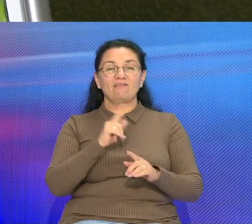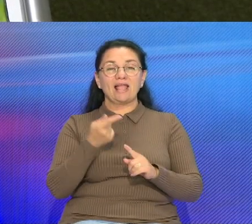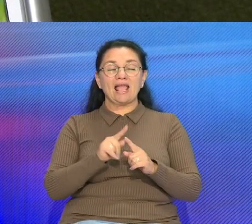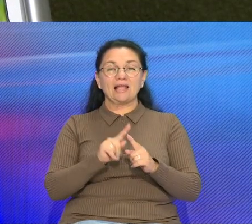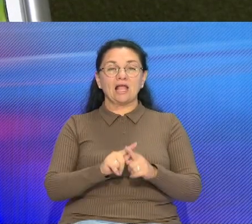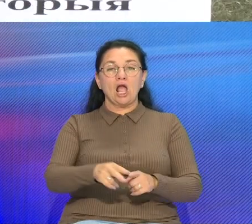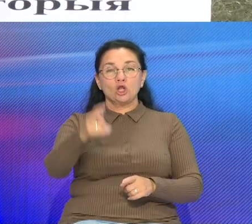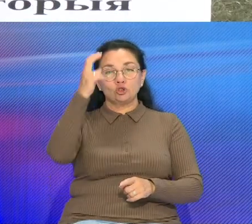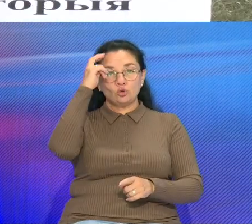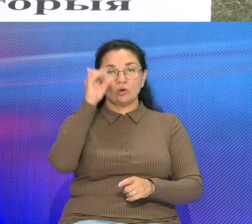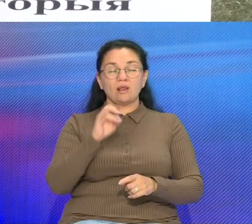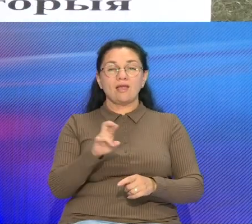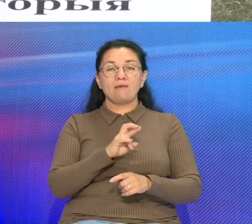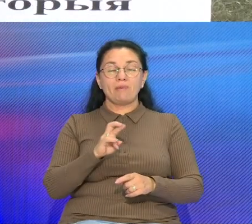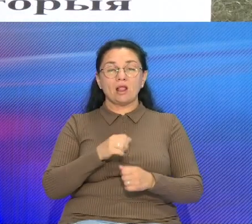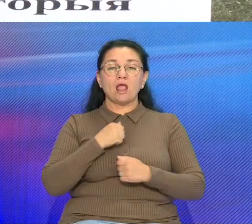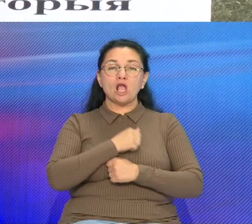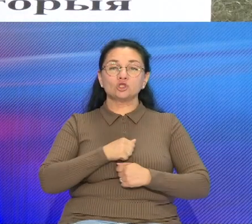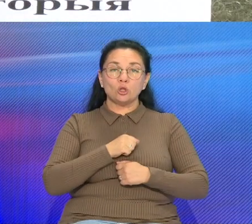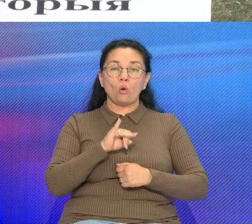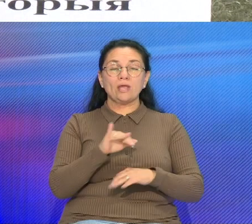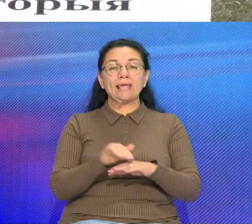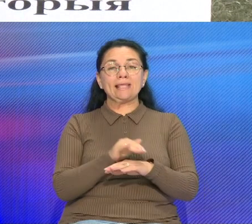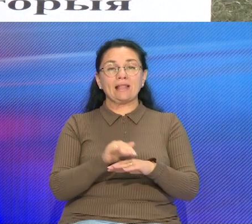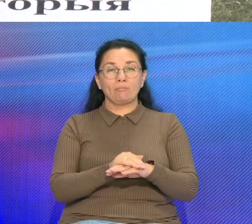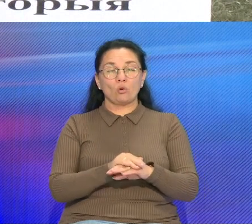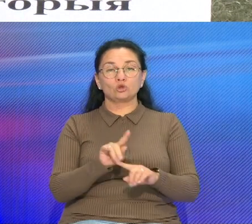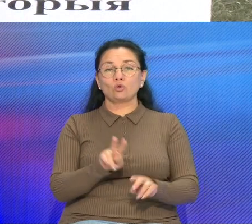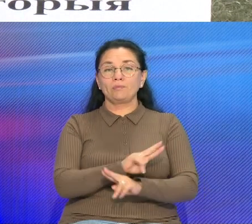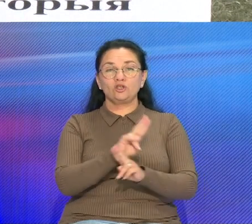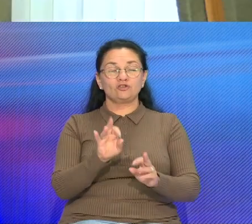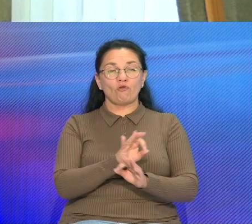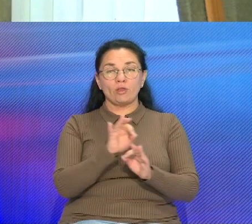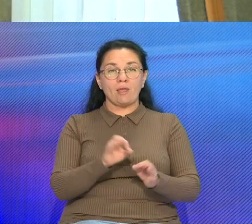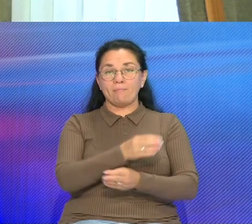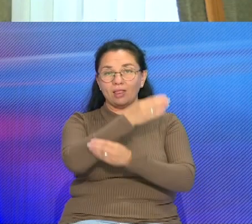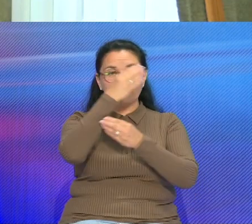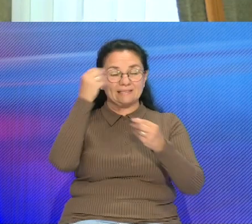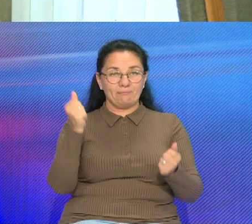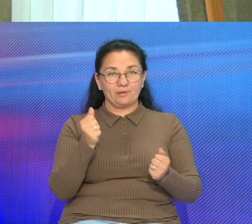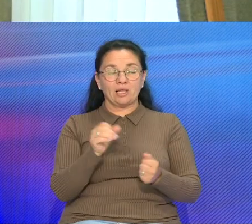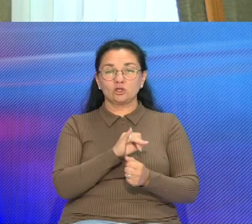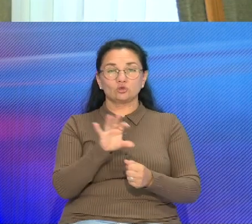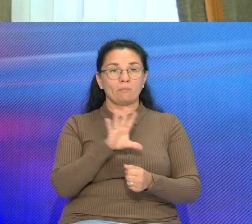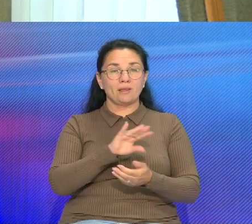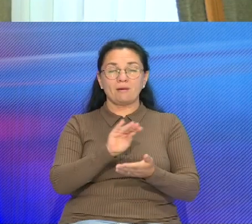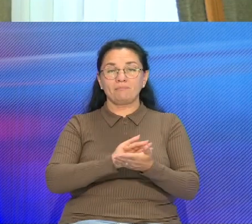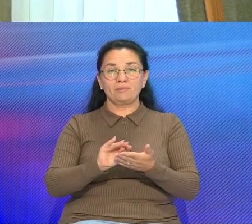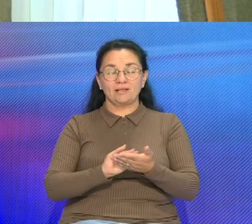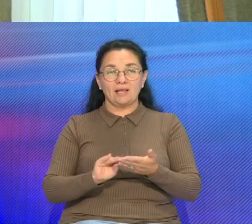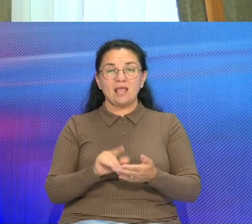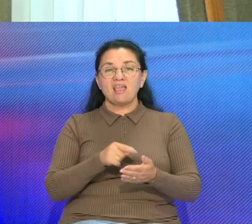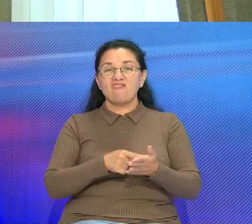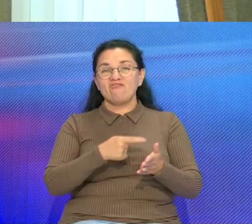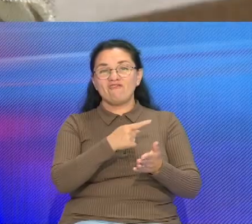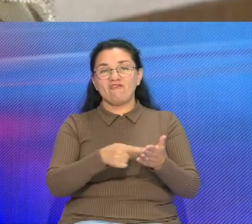чорнага и белага» «Зла и добра» Каб никто не был забытый, неводная сторонка истории нашей краины не была переписана Цей выкраслена, иначе